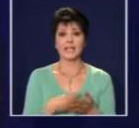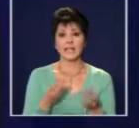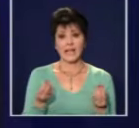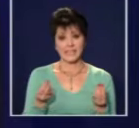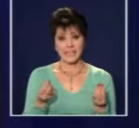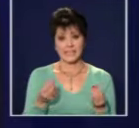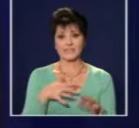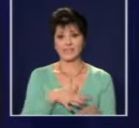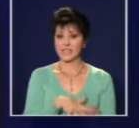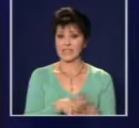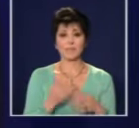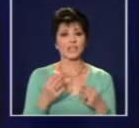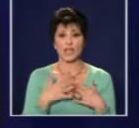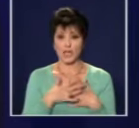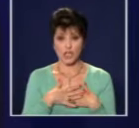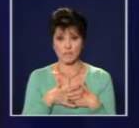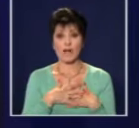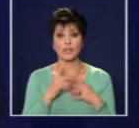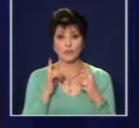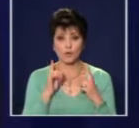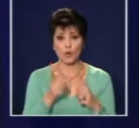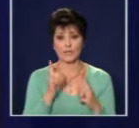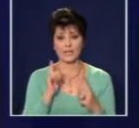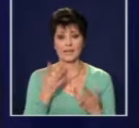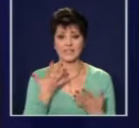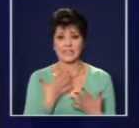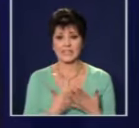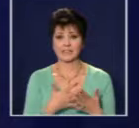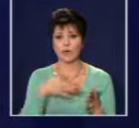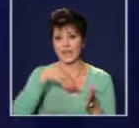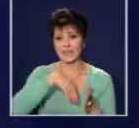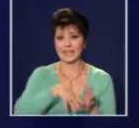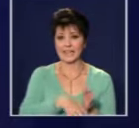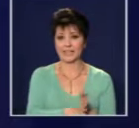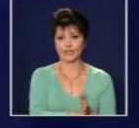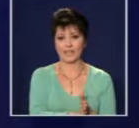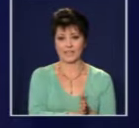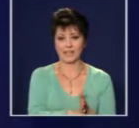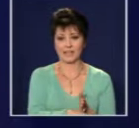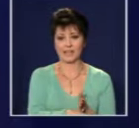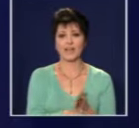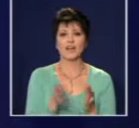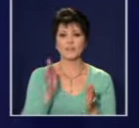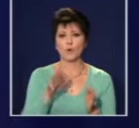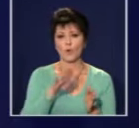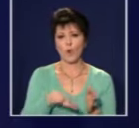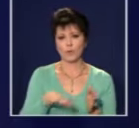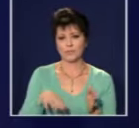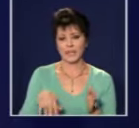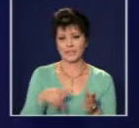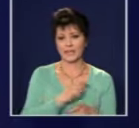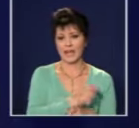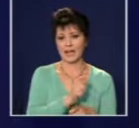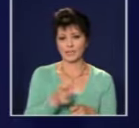има проблема е, че има много течове средства в системата има При една дигитализация, искам да ви кажа, че отпаднат страшно много разходи.